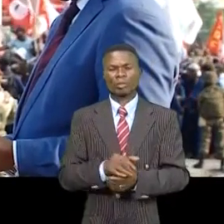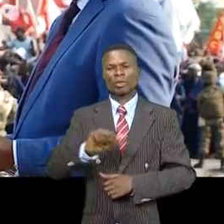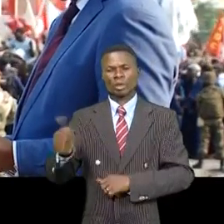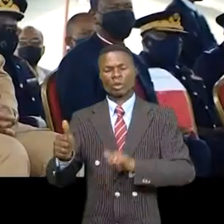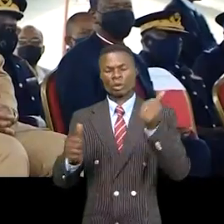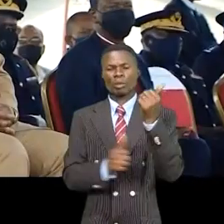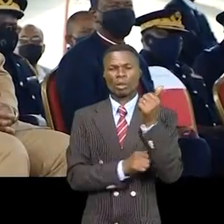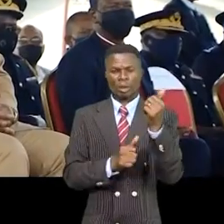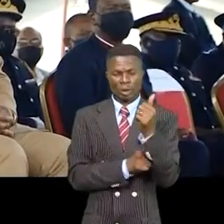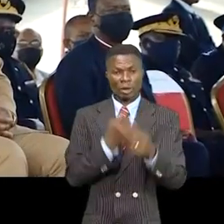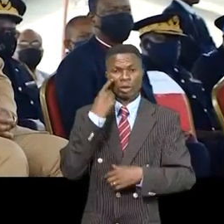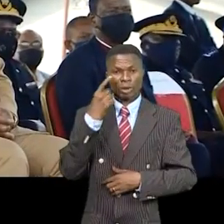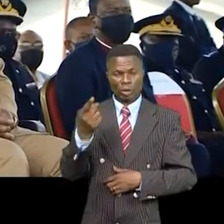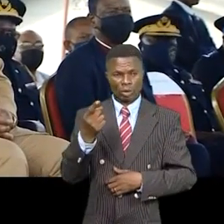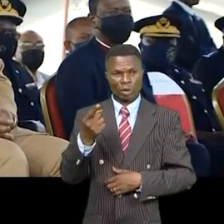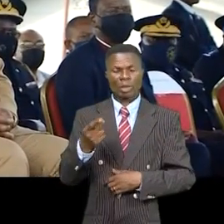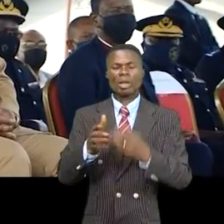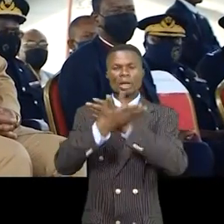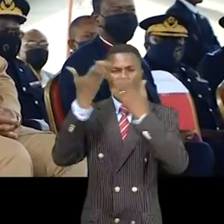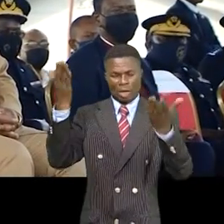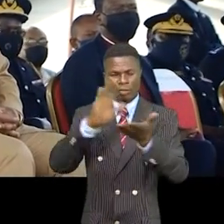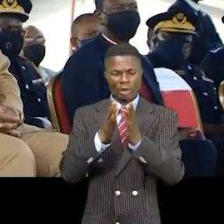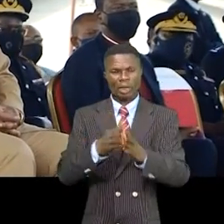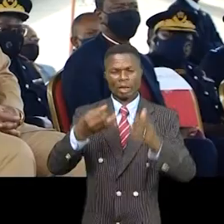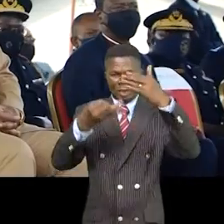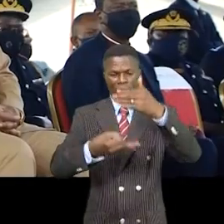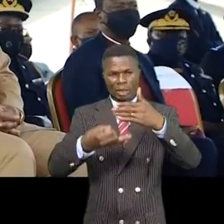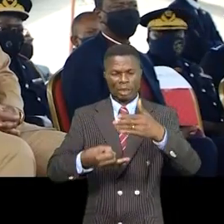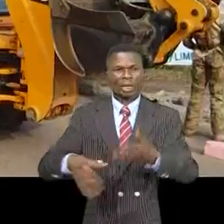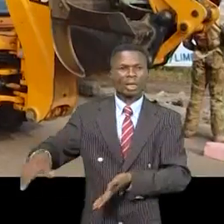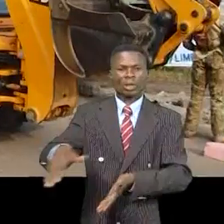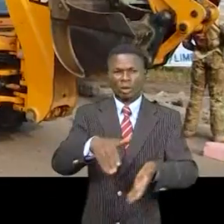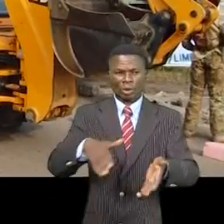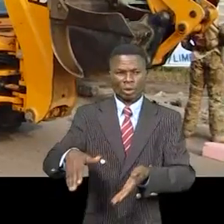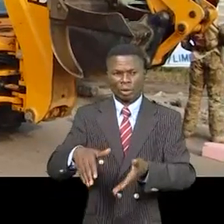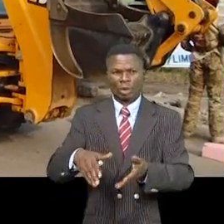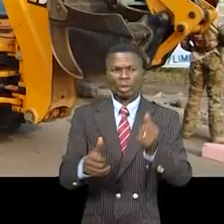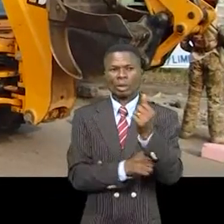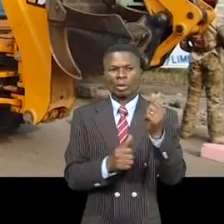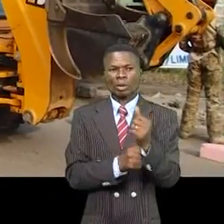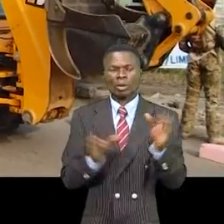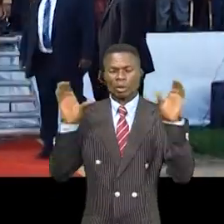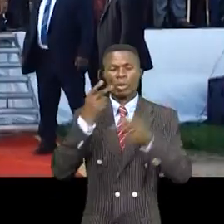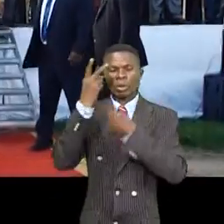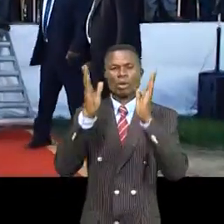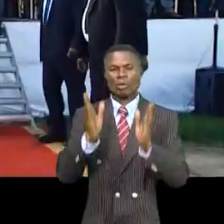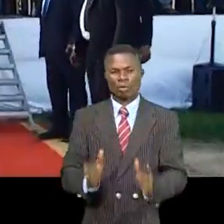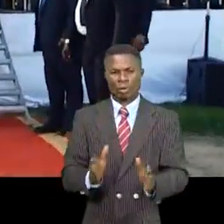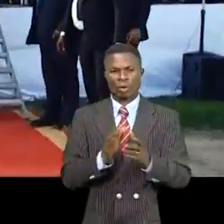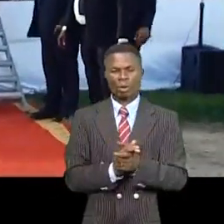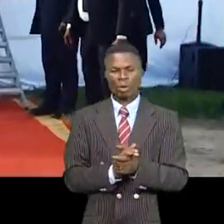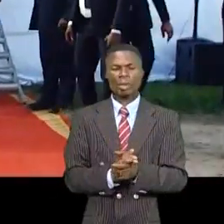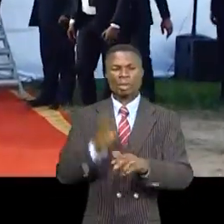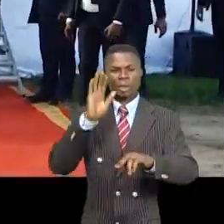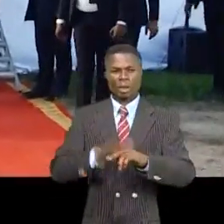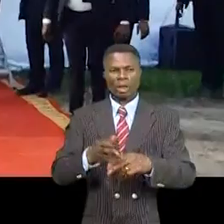kilomètres de voirie à réhabiliter et moderniser sur la 7e, 9e, 12e, 13e, 15e et 18e rue avant d'entamer